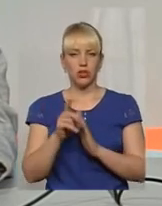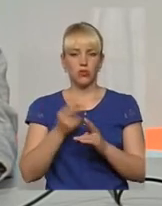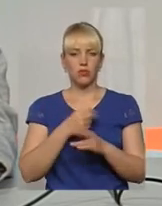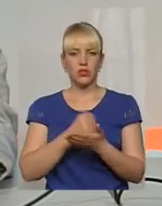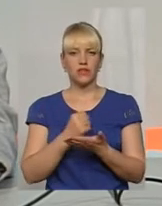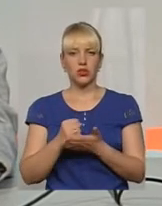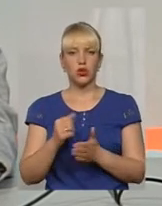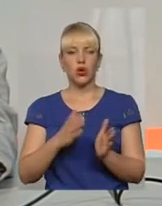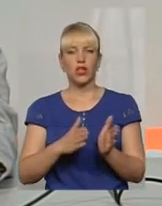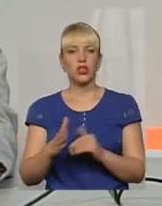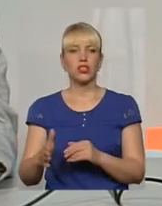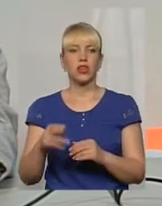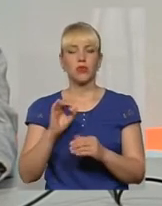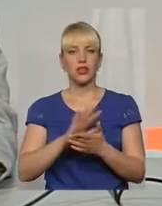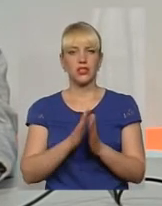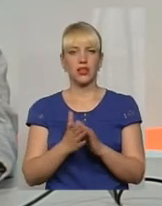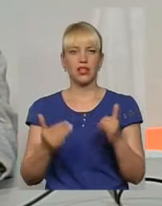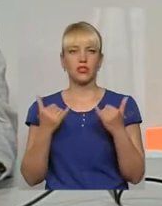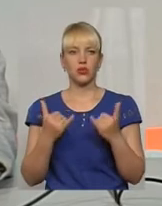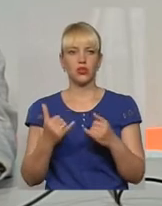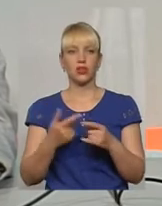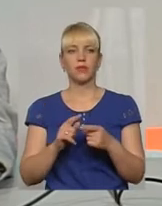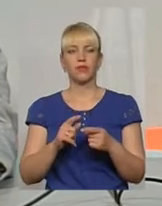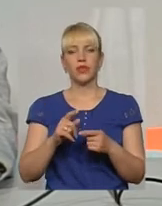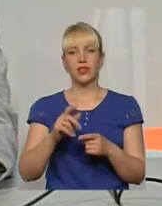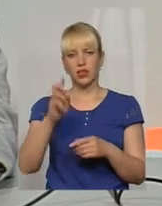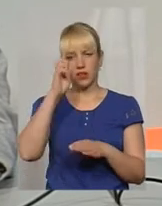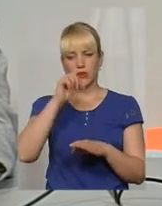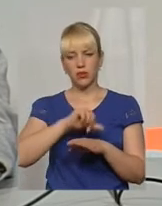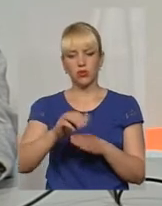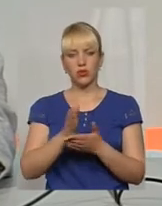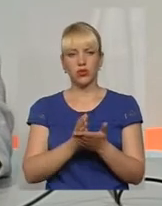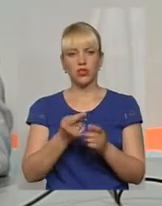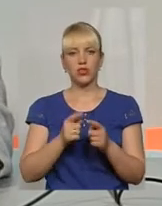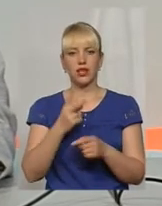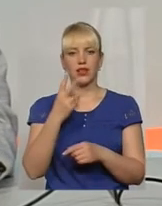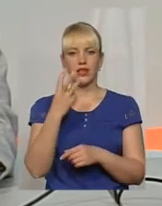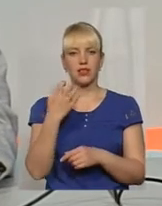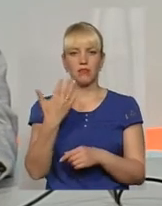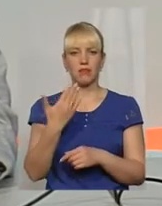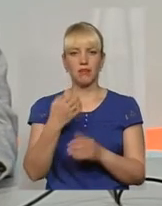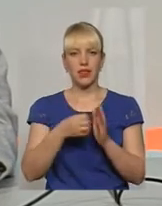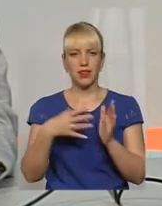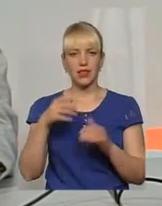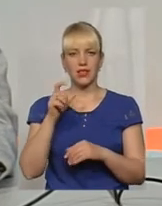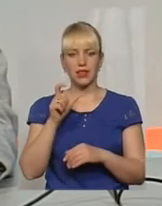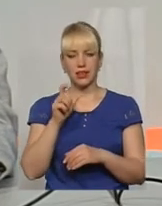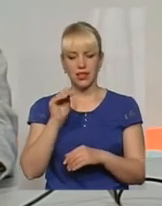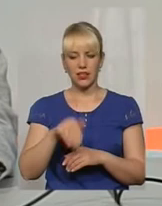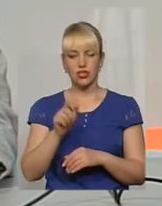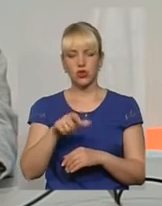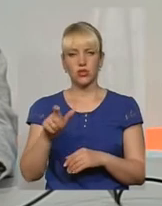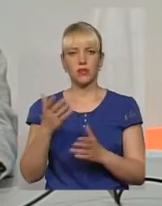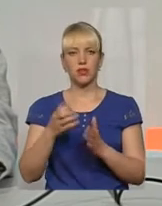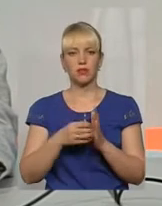режиму, то станом на сьогодні на сайті Державної прикордонної служби, це вже було 315 тисяч осіб, з яких 63 тисячі